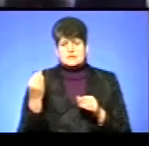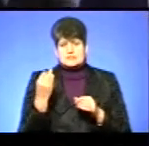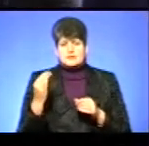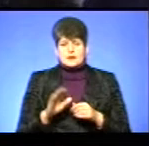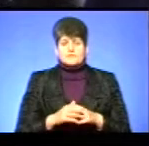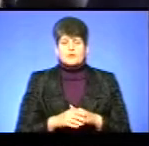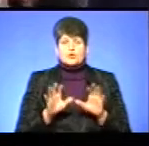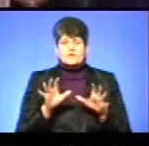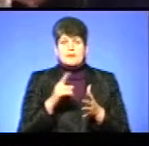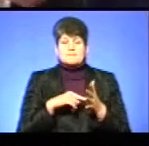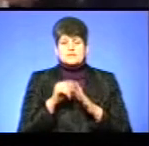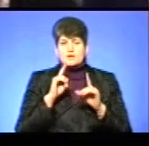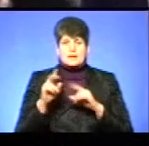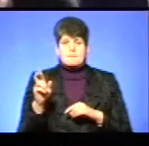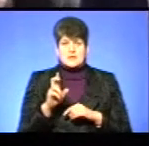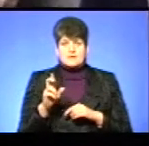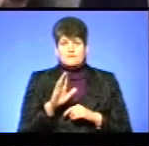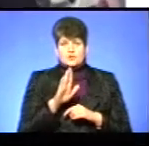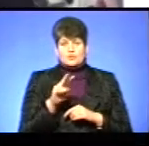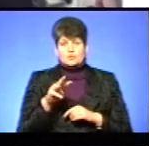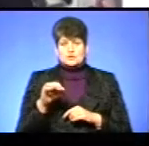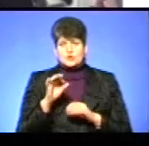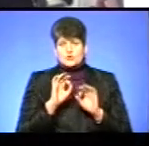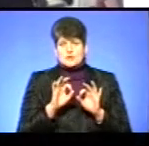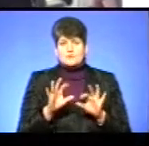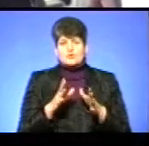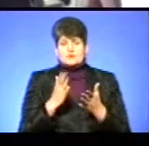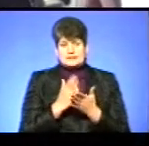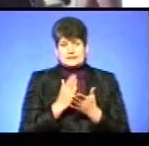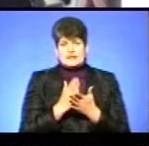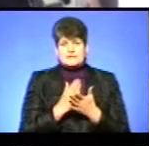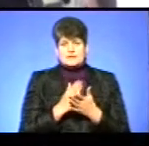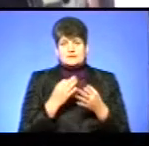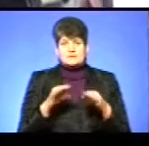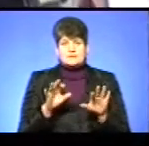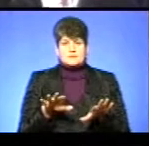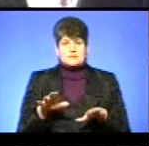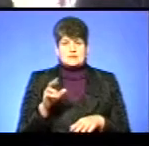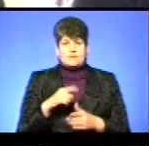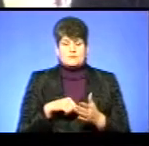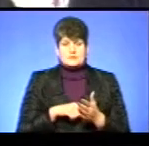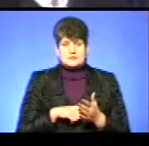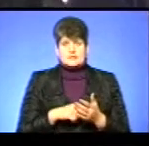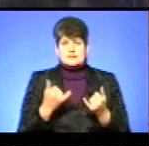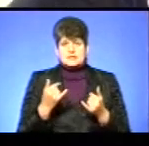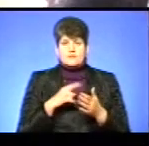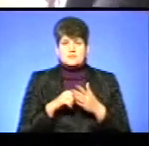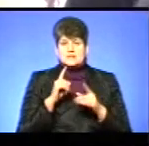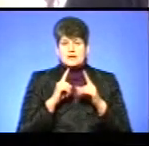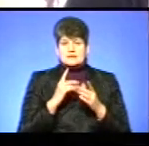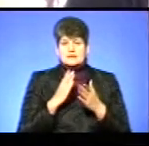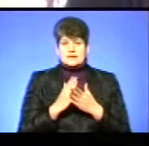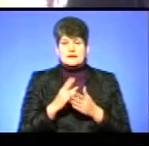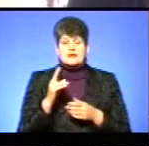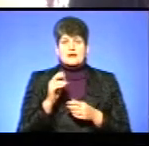Голова міської ради Бережан Володимир Музичка розказує про наявні вакансії у місті. Зараз на міській раді є вакансії